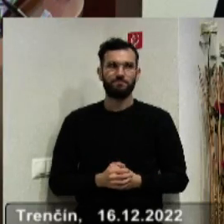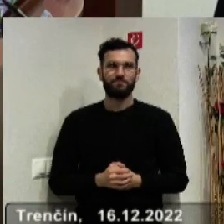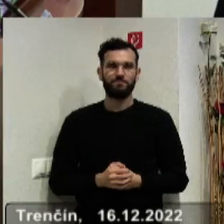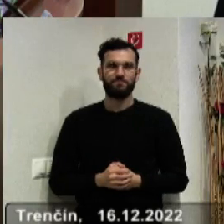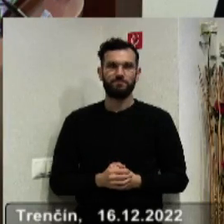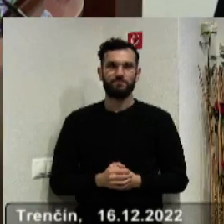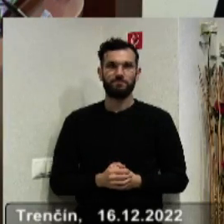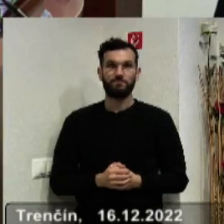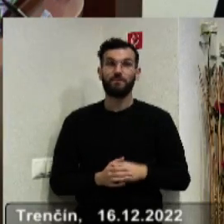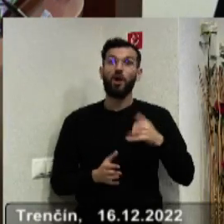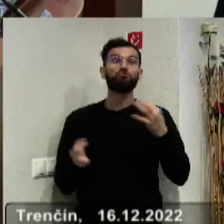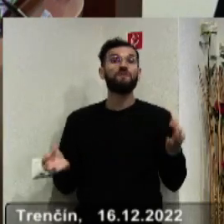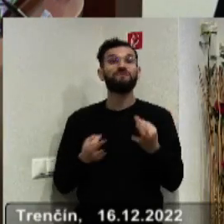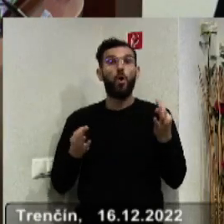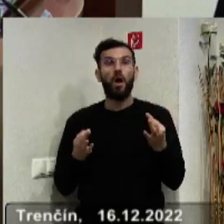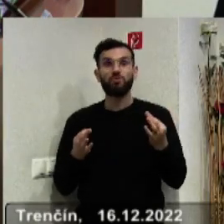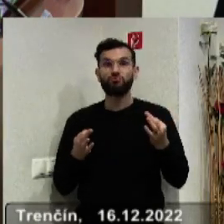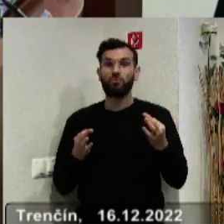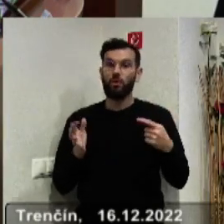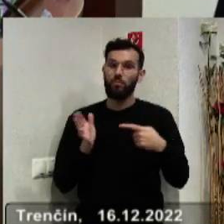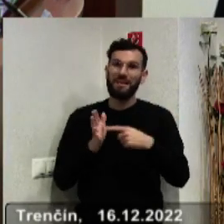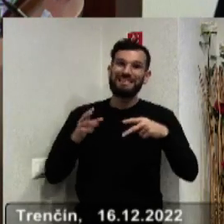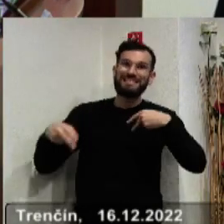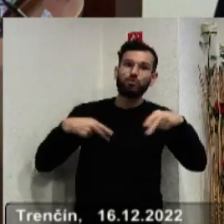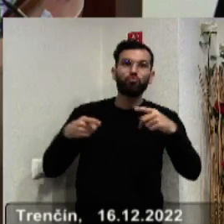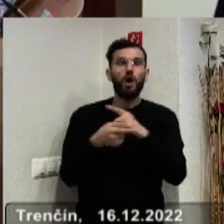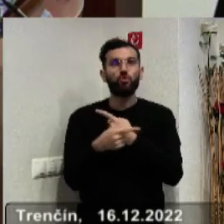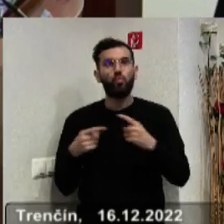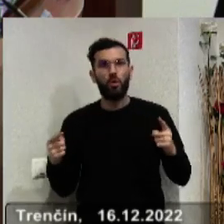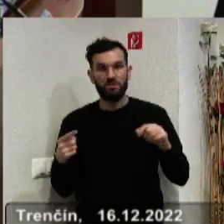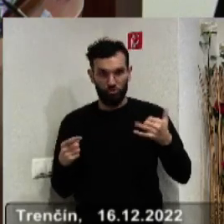Dobre. Takže ešte niekto prosím vás do, do bodu diskusia rôzne.